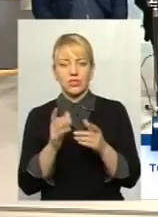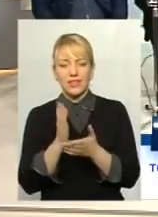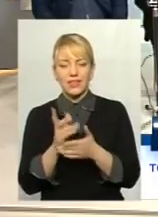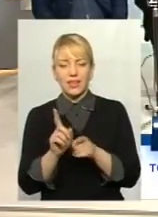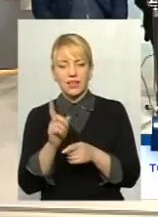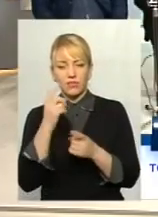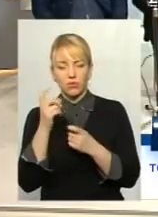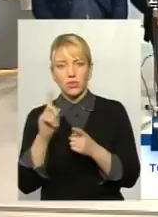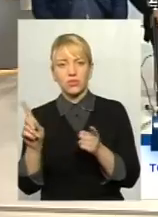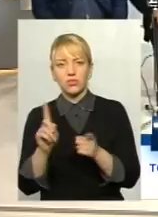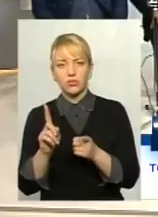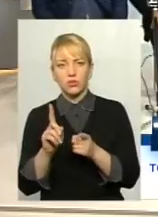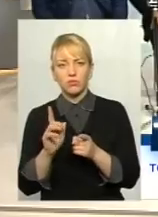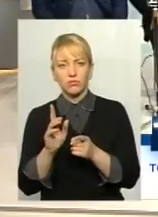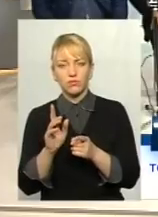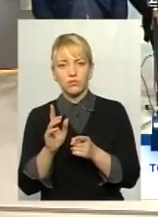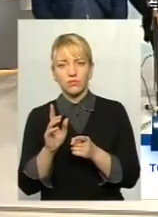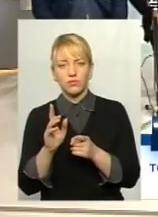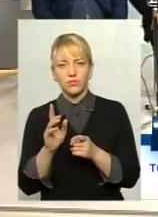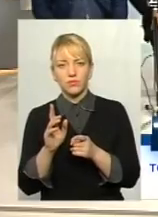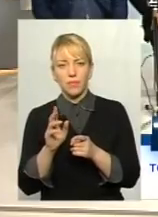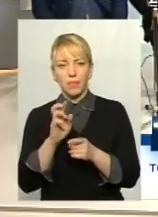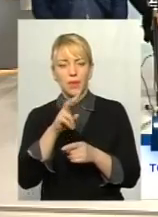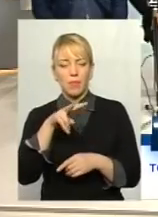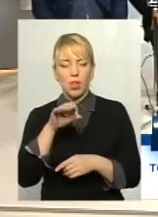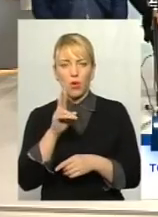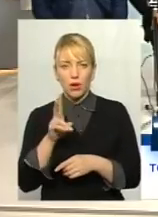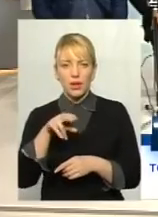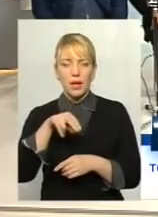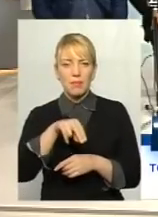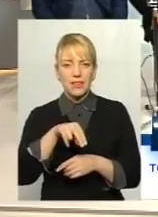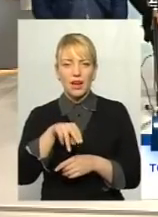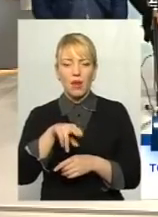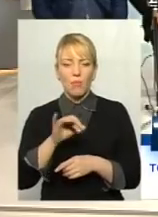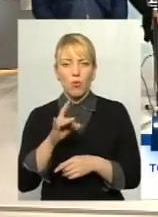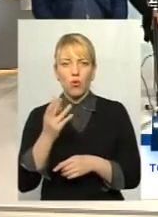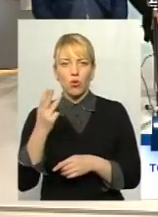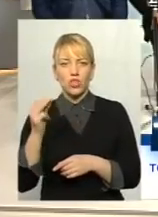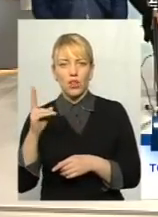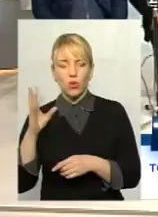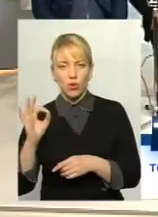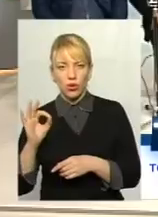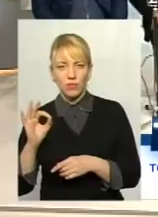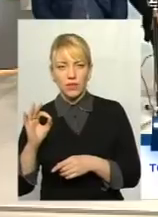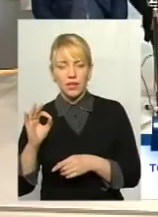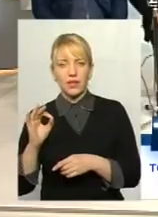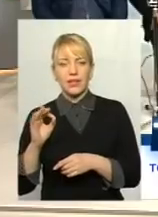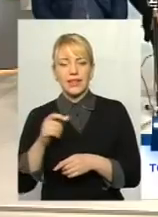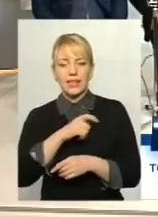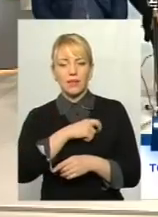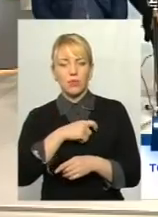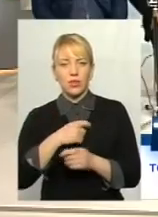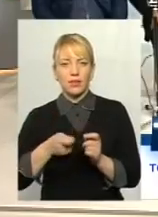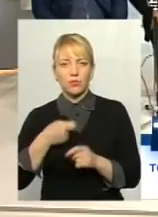блоком Петра Торосенка, депутати подав в